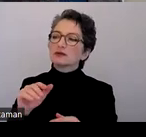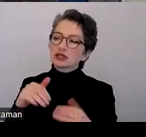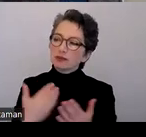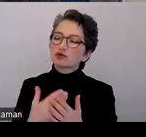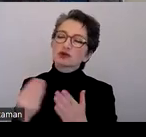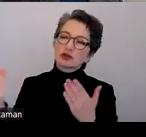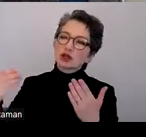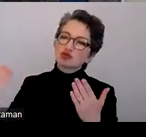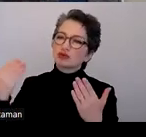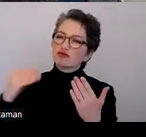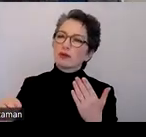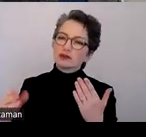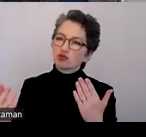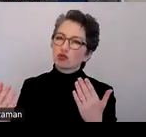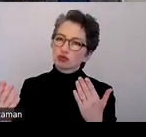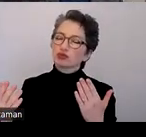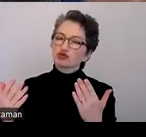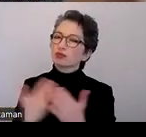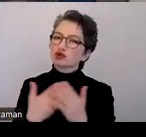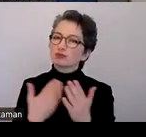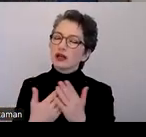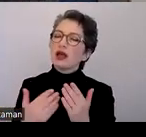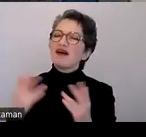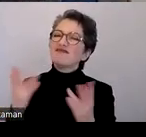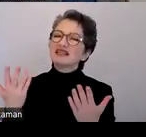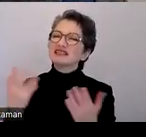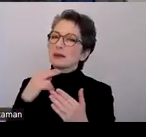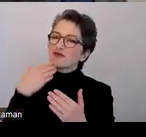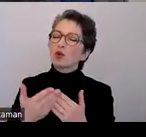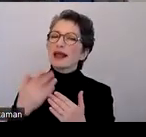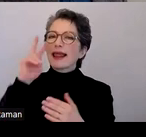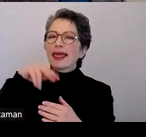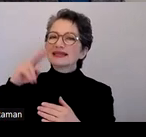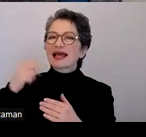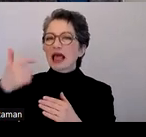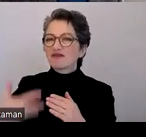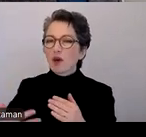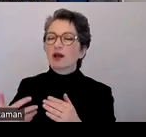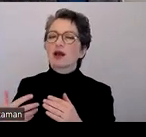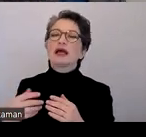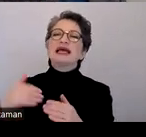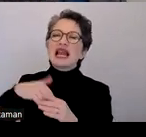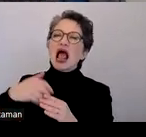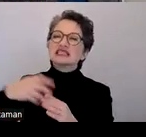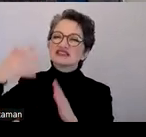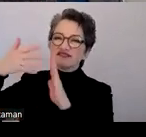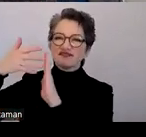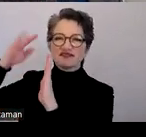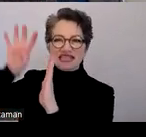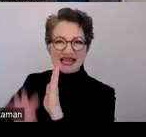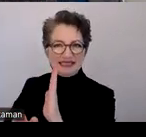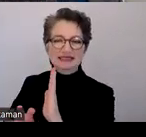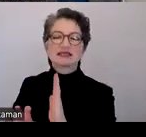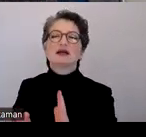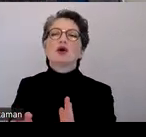zusätzliche Informationen drin, zum Beispiel empfohlene Lesereihenfolge und Inhaltsverzeichnis. Und dann ist es im